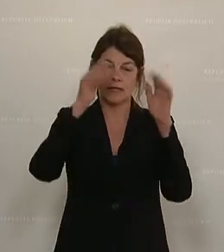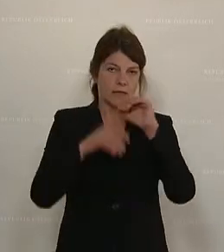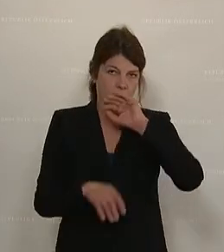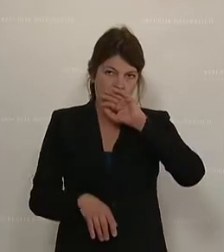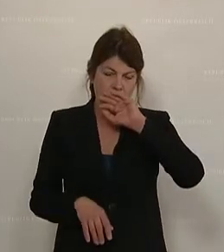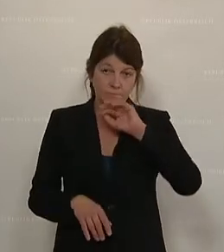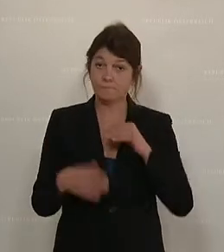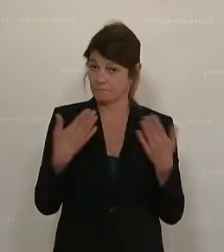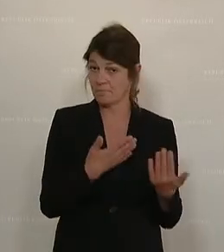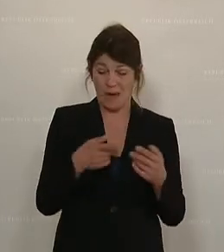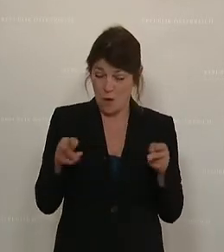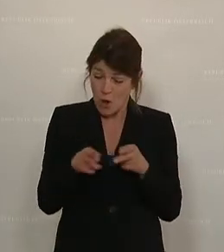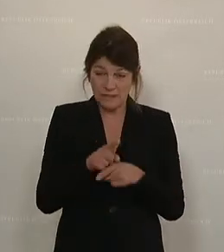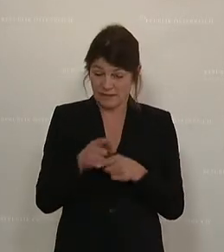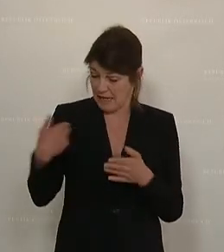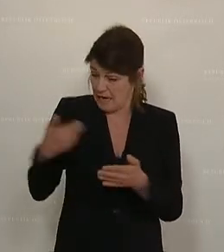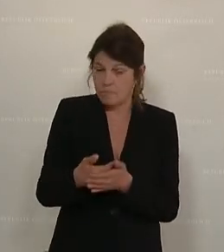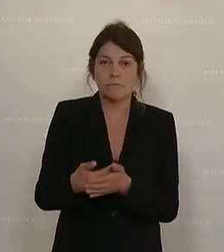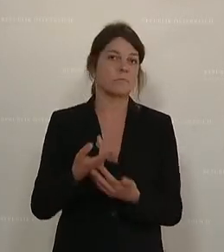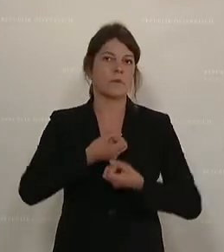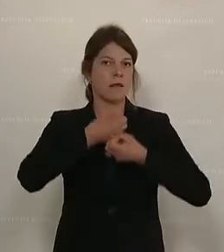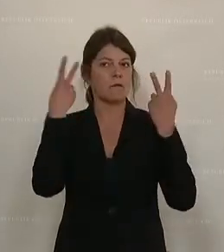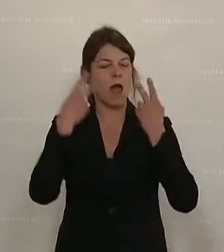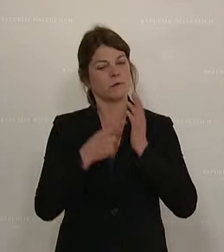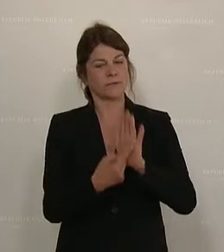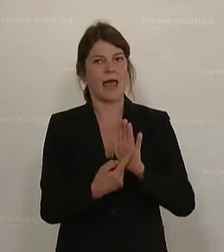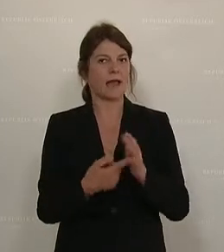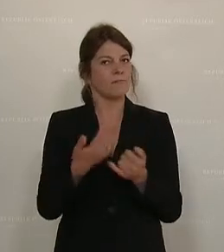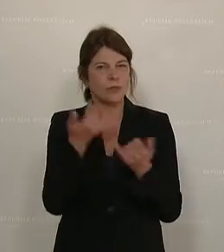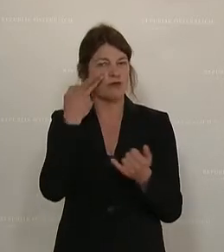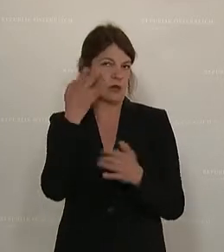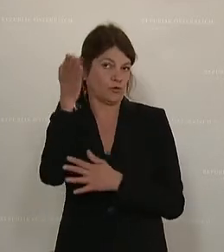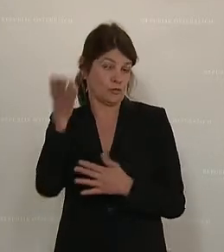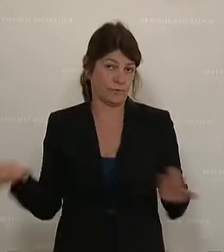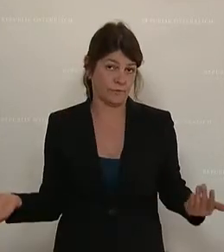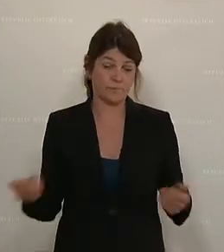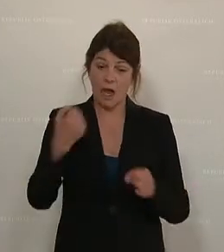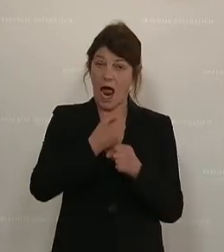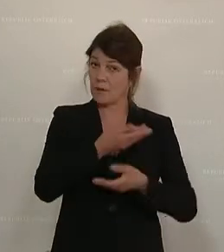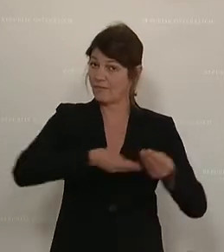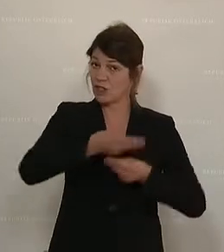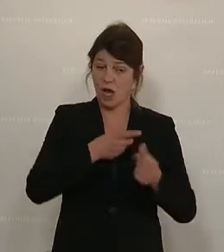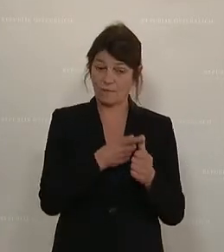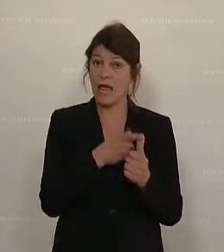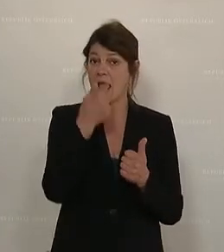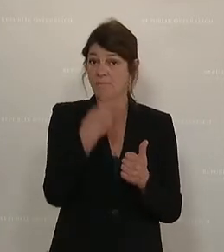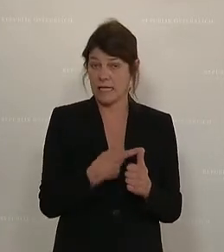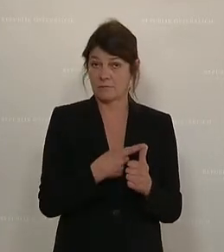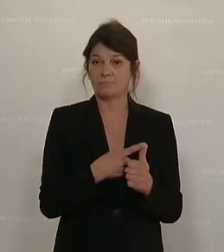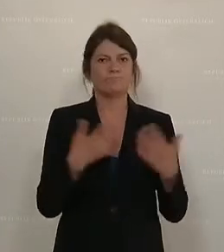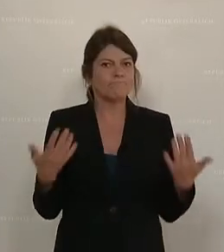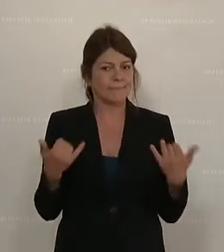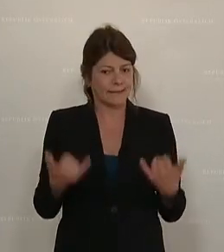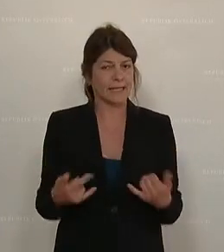Er hat damit in kürzester Zeit ein klares, zukunftsgerichtetes Zeichen gesetzt. Arbeit und Wirtschaft ist eines, das sehen wir gerade